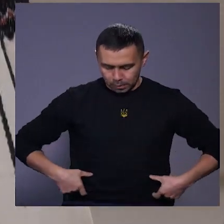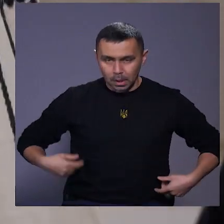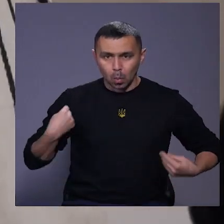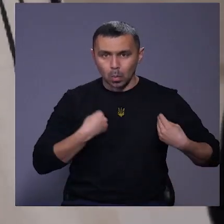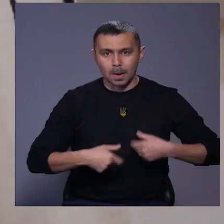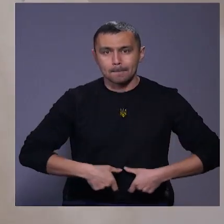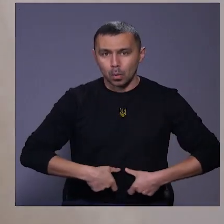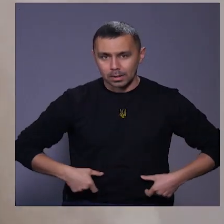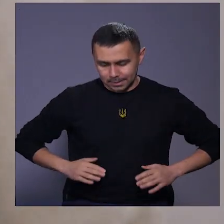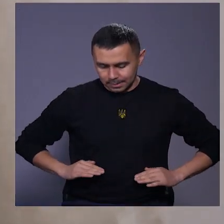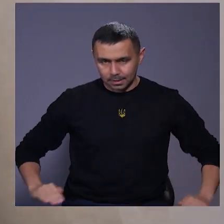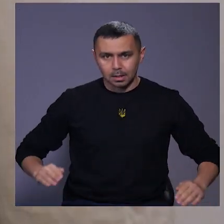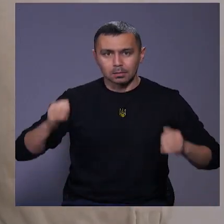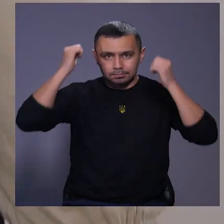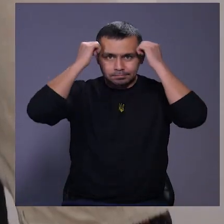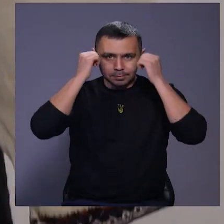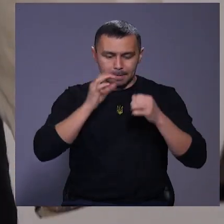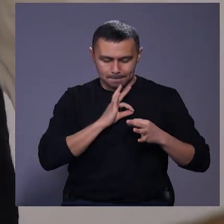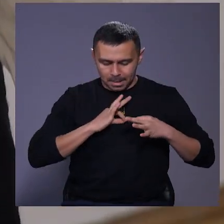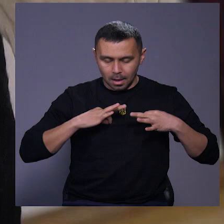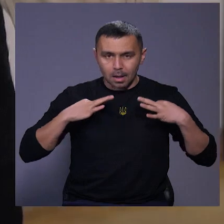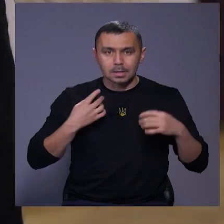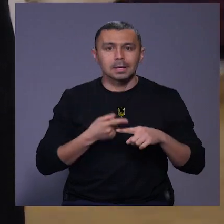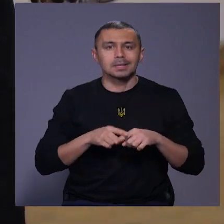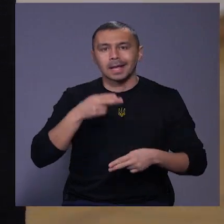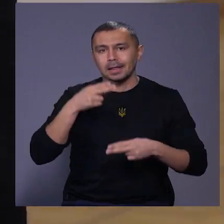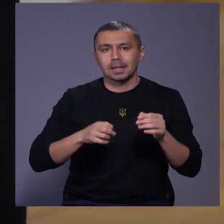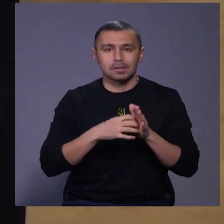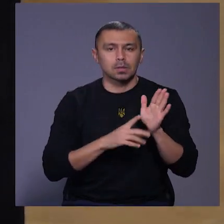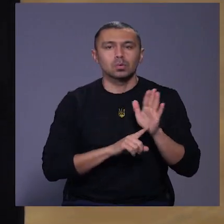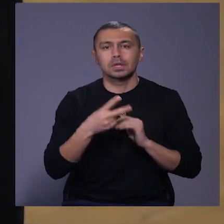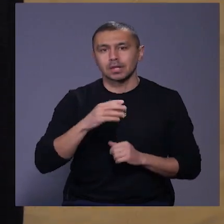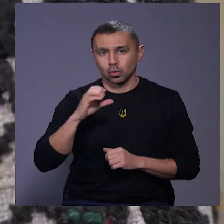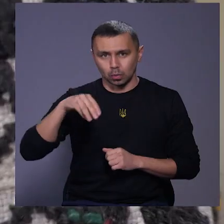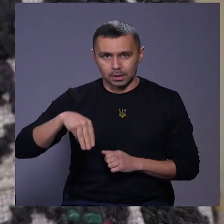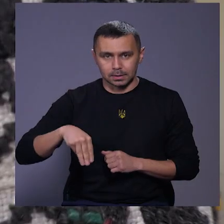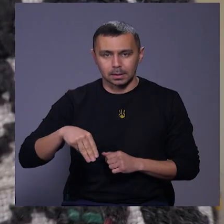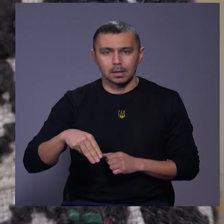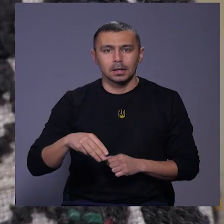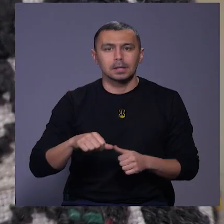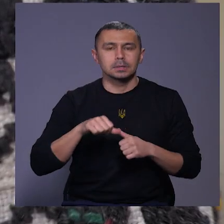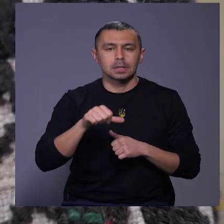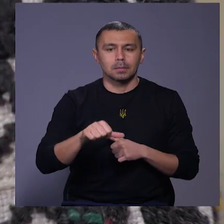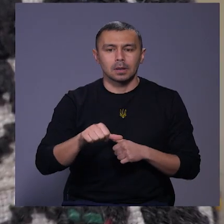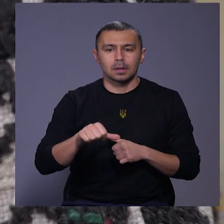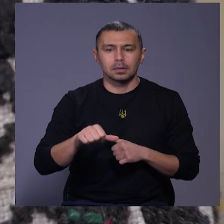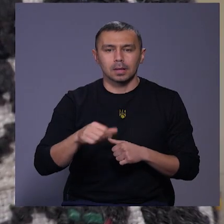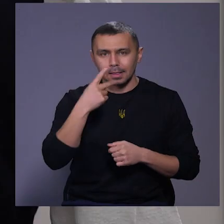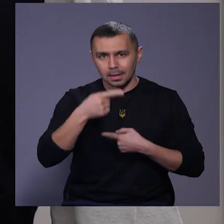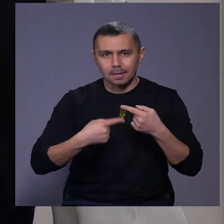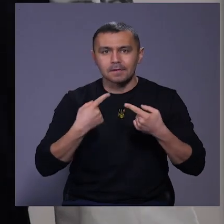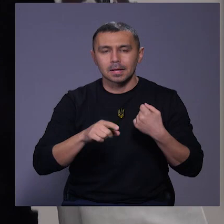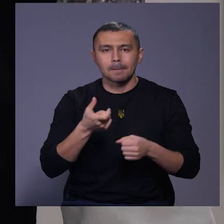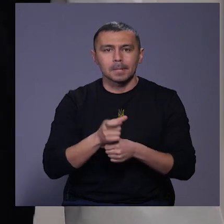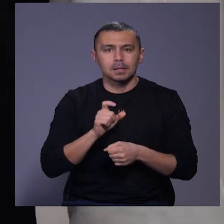пояси, також головні убори і прикраси. Це кінець 19-го, початок 20-го століття. Саме Дністрова традиція відрізняється